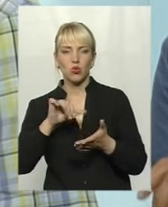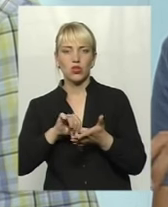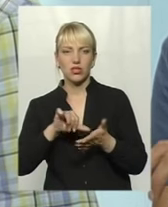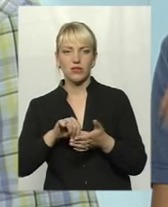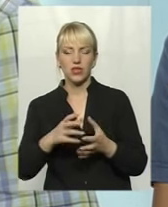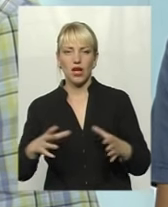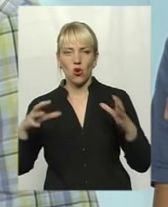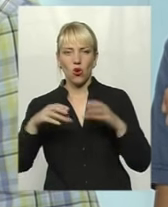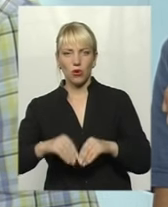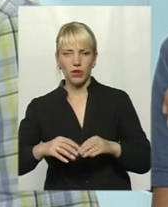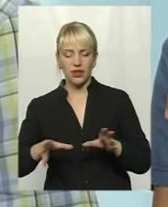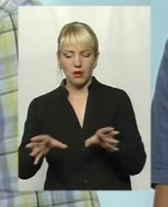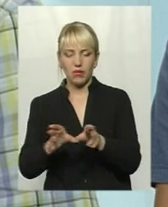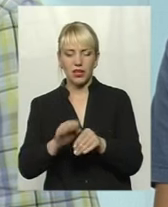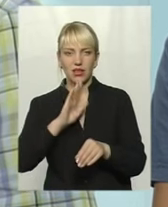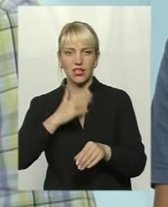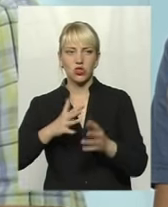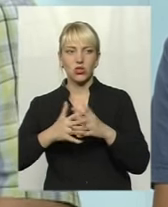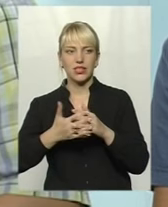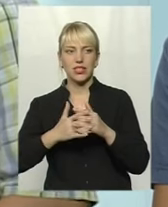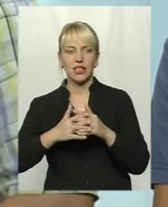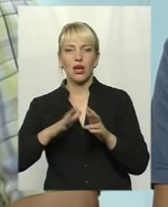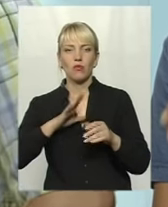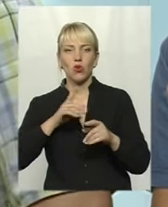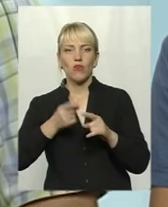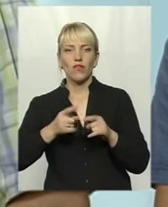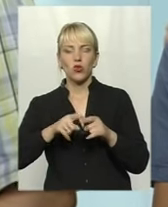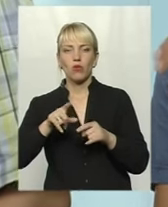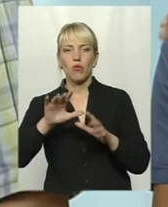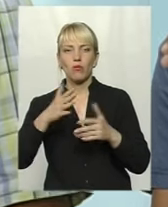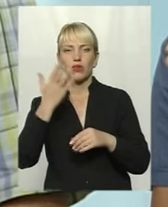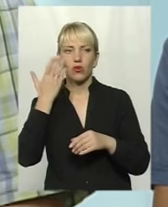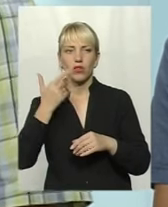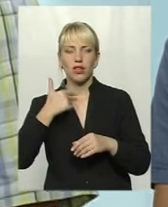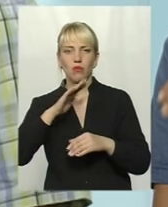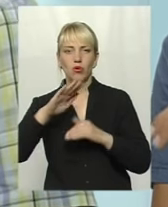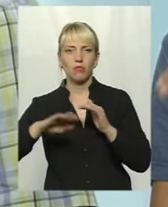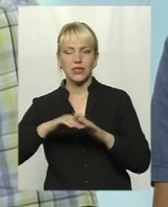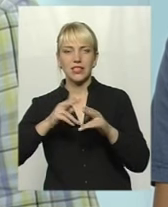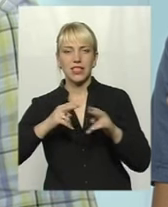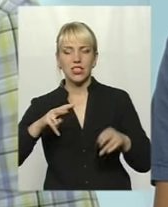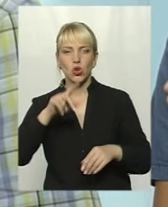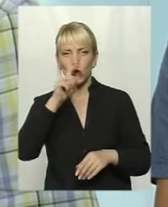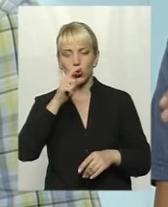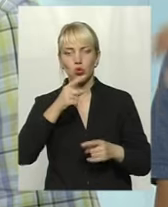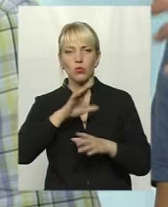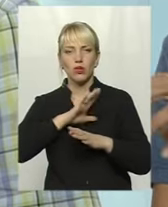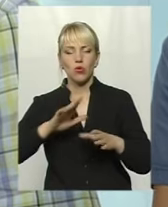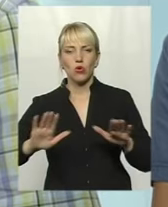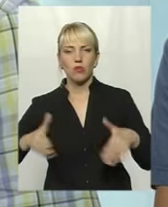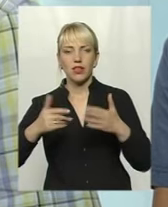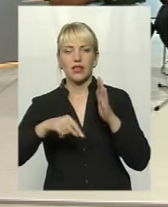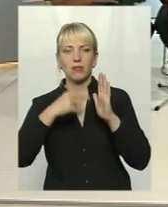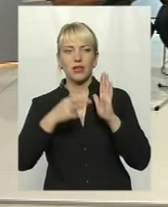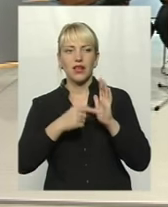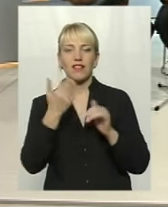Об'єднання, приєднання нашого села пройшло в той момент, коли я знаходився під станицею Луганською. Чому не було підняти питання